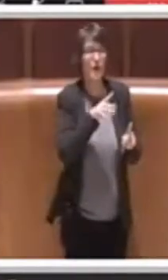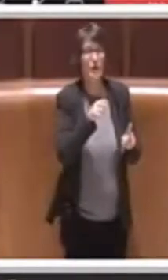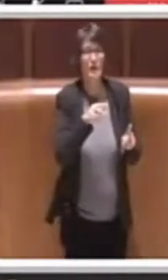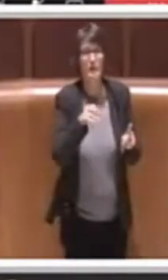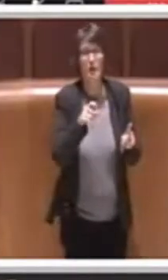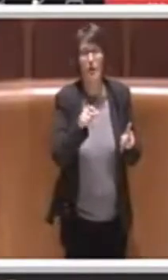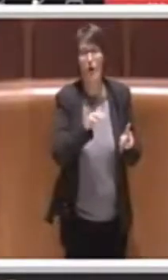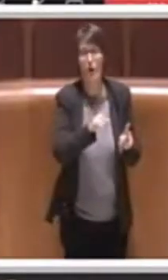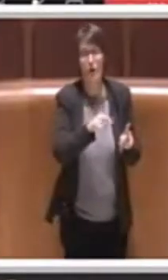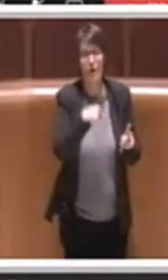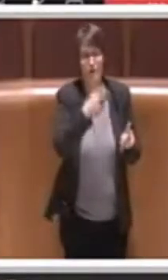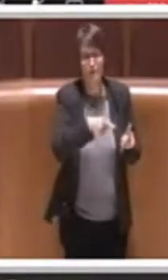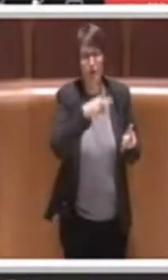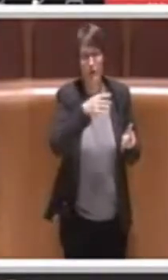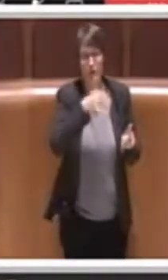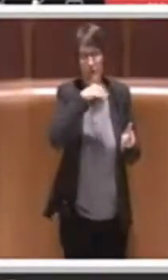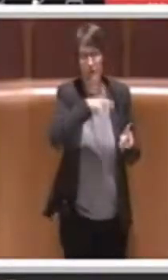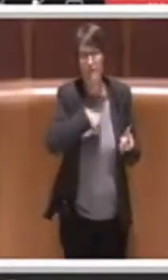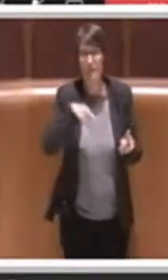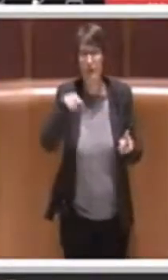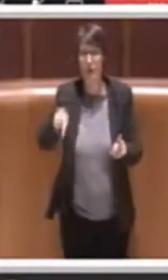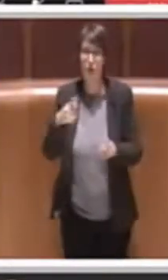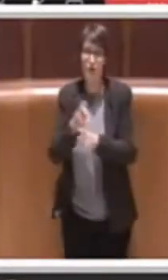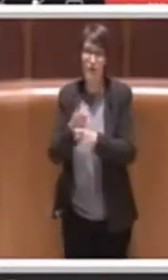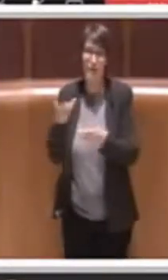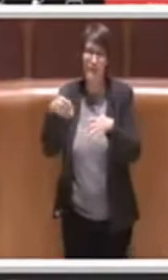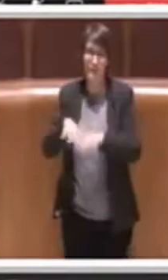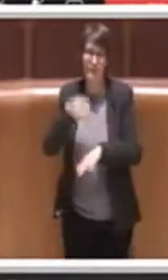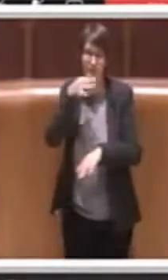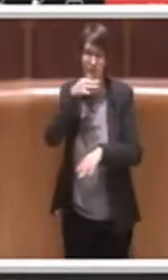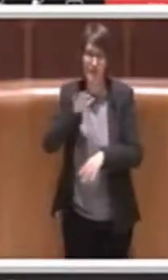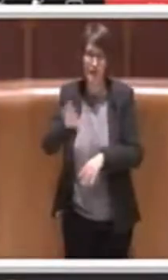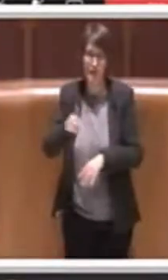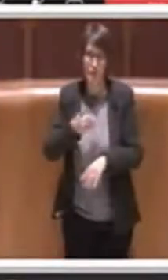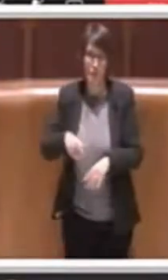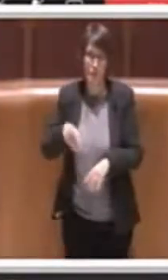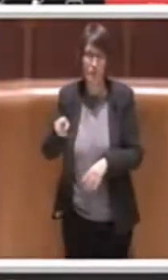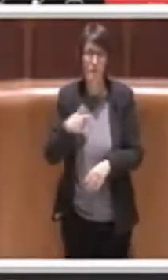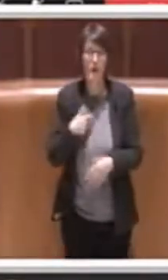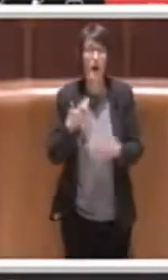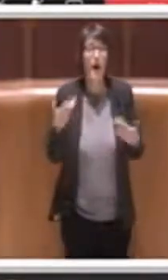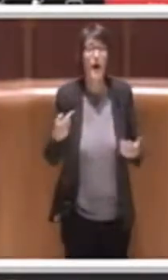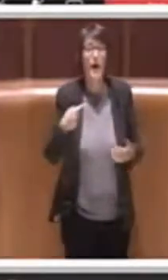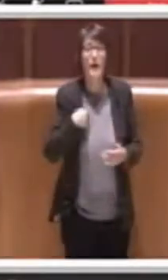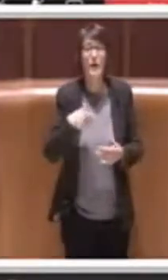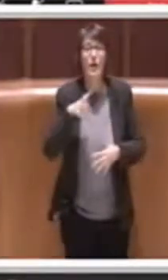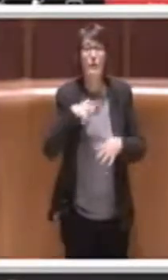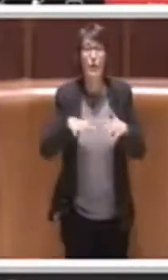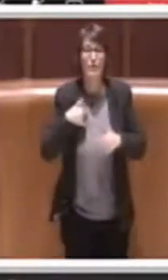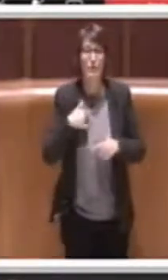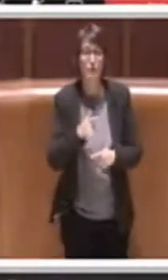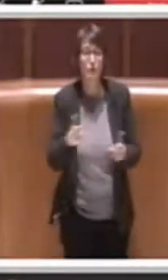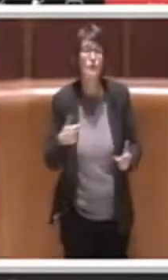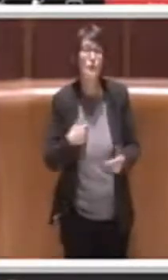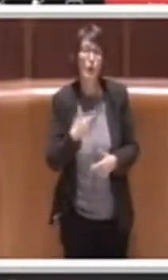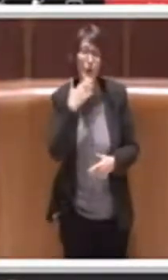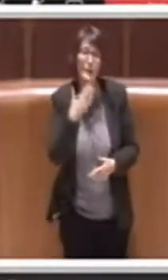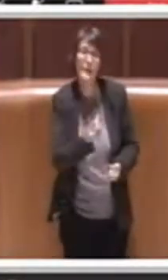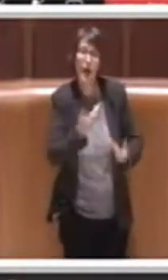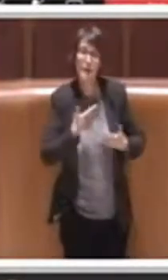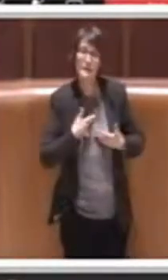finire la dichiarazione della consigliera, prego. Io non ho questa informazione, quindi la ringrazio per avermela data.